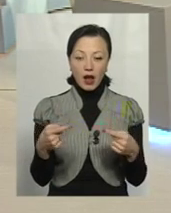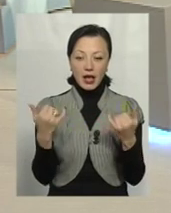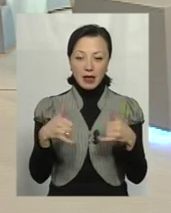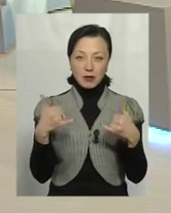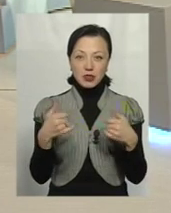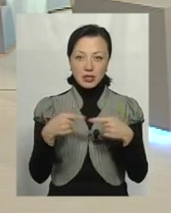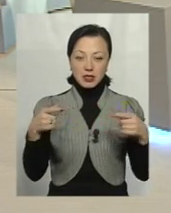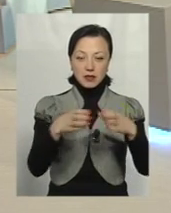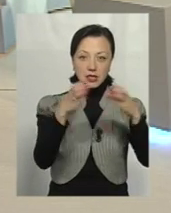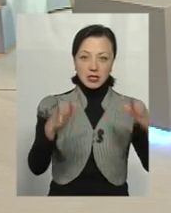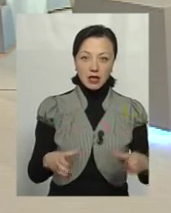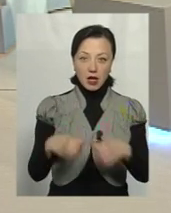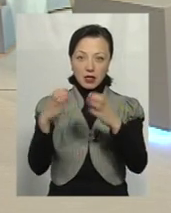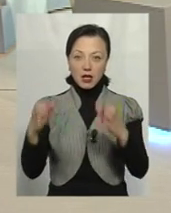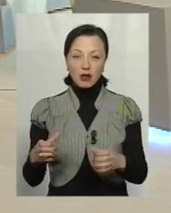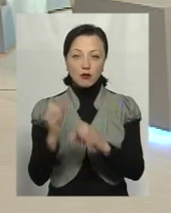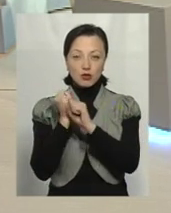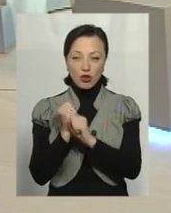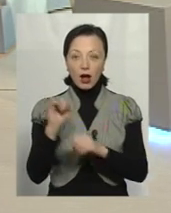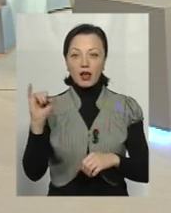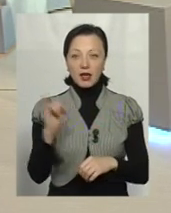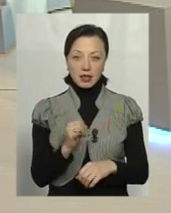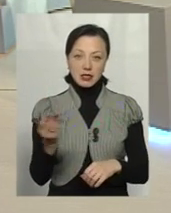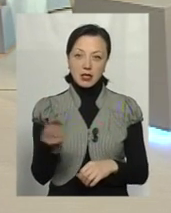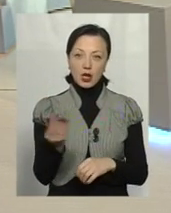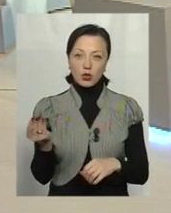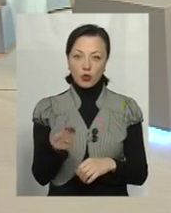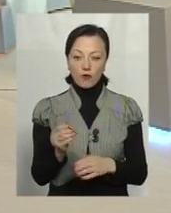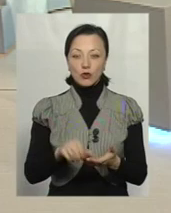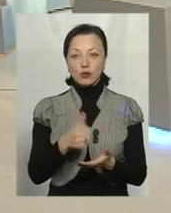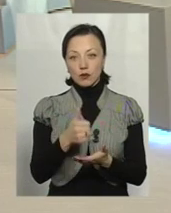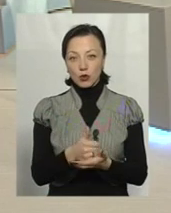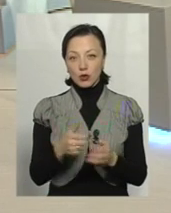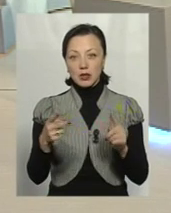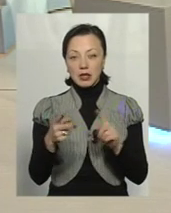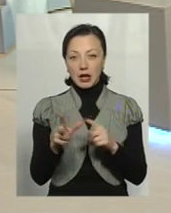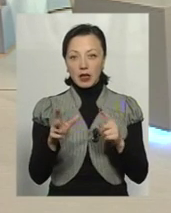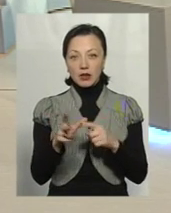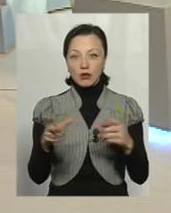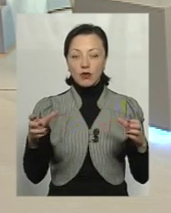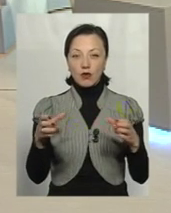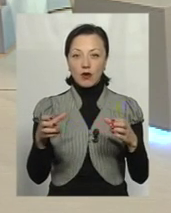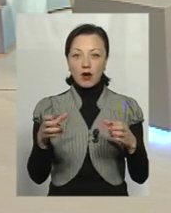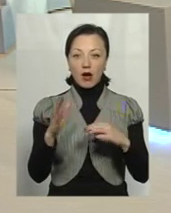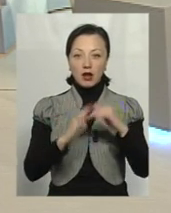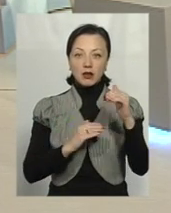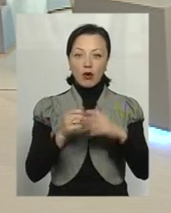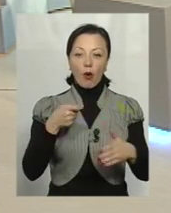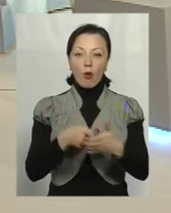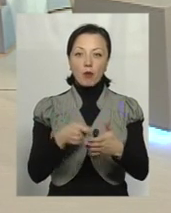речовини в цистернах і в мішках, і зерно, причому в основному третій категорії, фуражний, тобто, кормове.